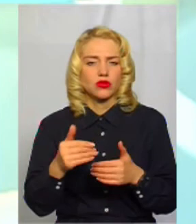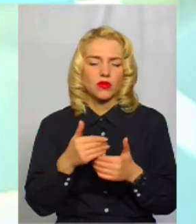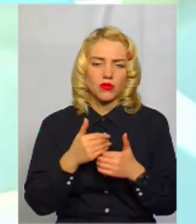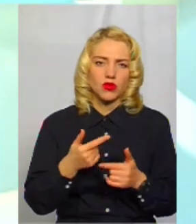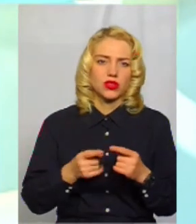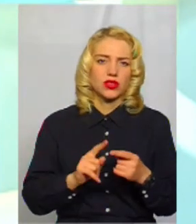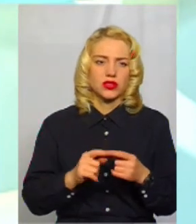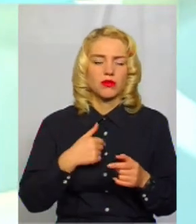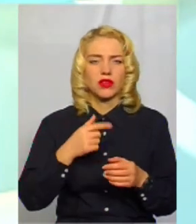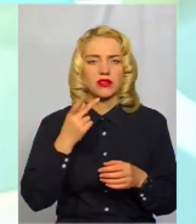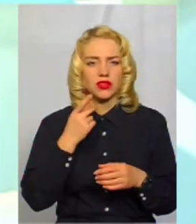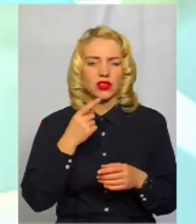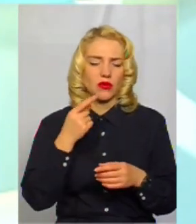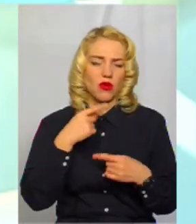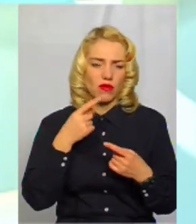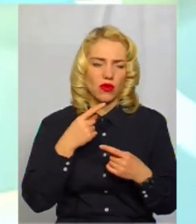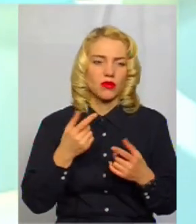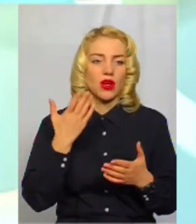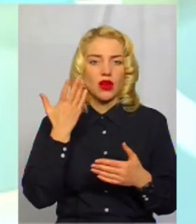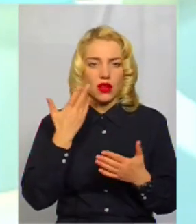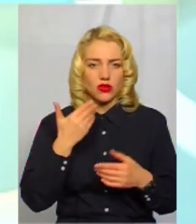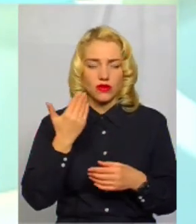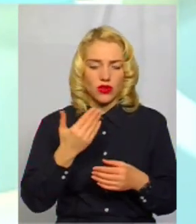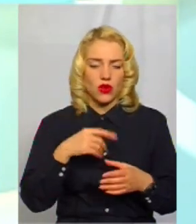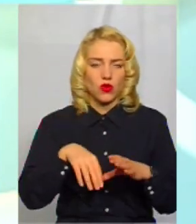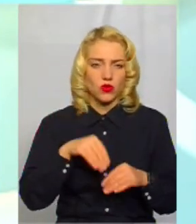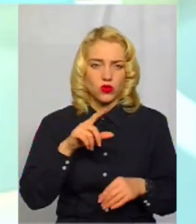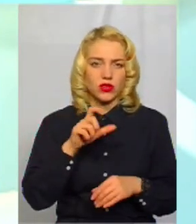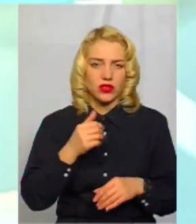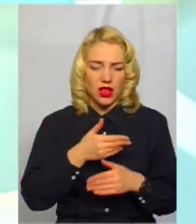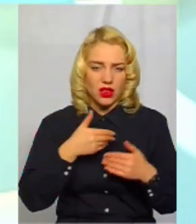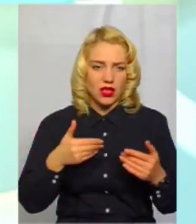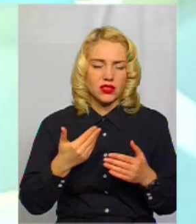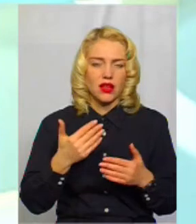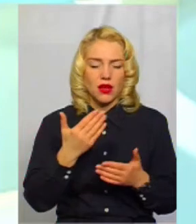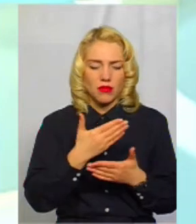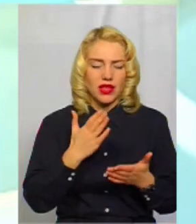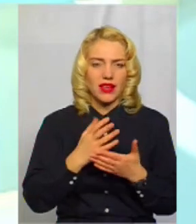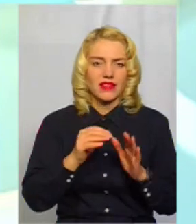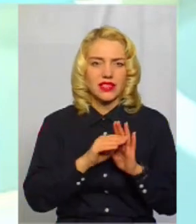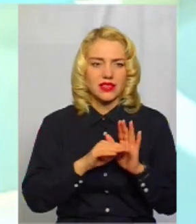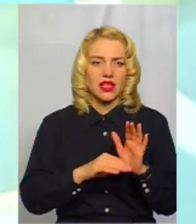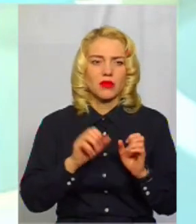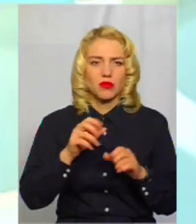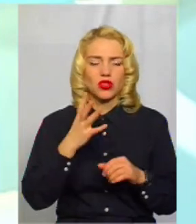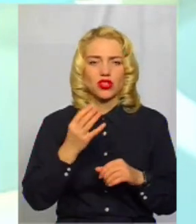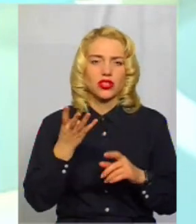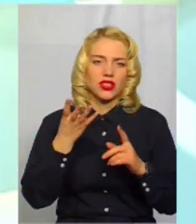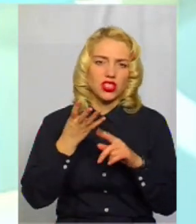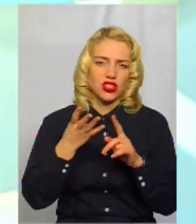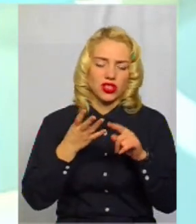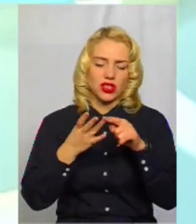розкажете. І ми завжди обов'язково кажемо, якщо ви голосуєте за нас, будь ласка, ви вже є в системі, ви ще можете ще за чотири, тому що